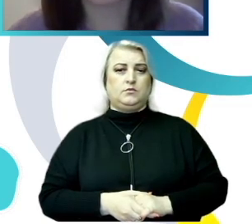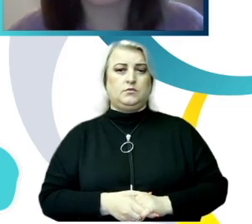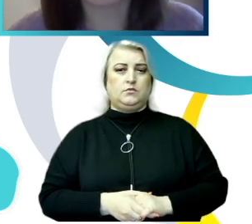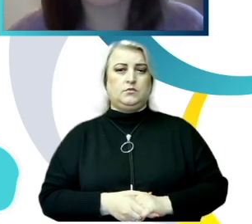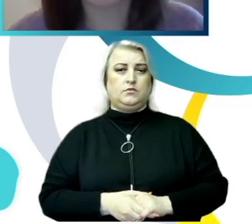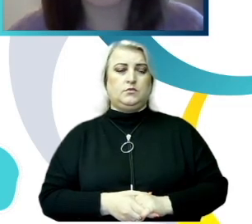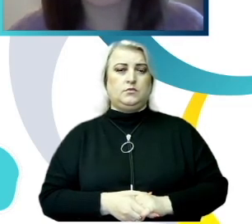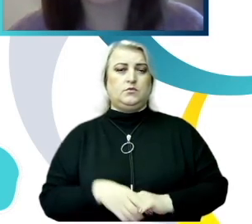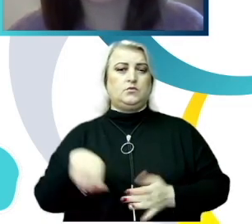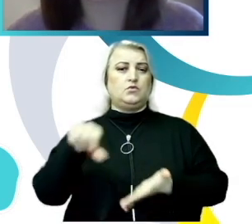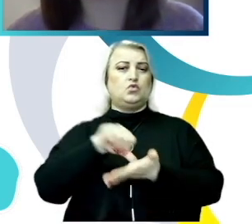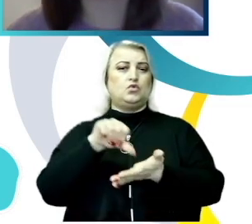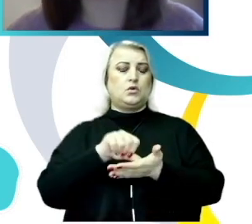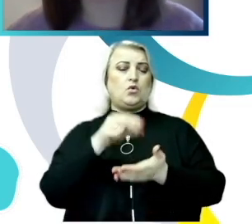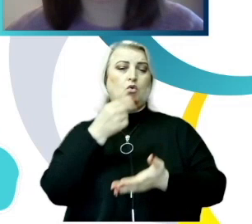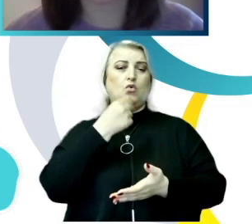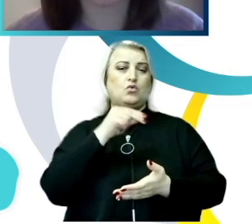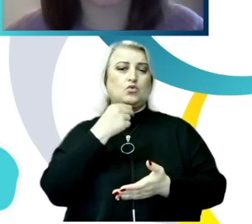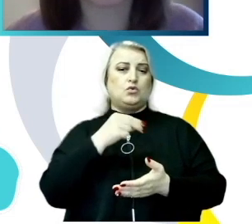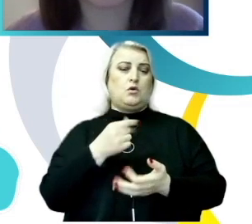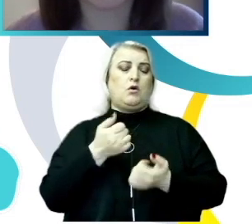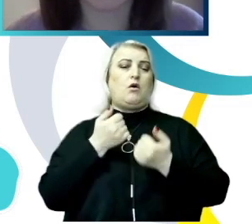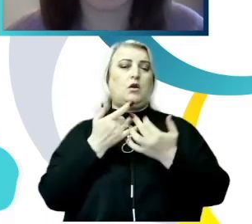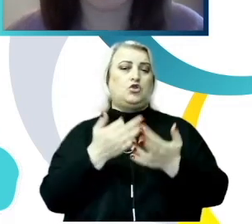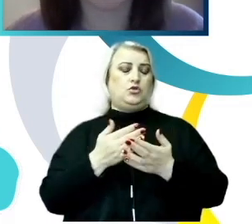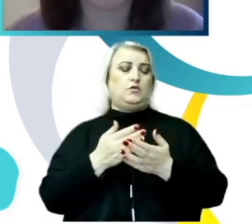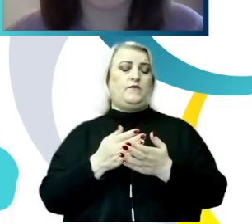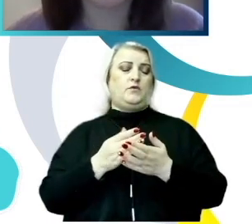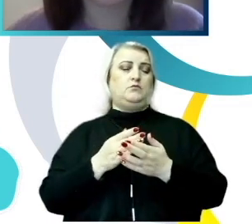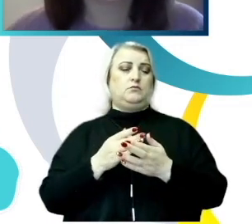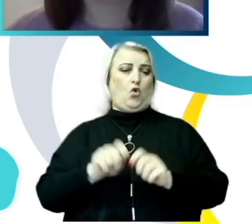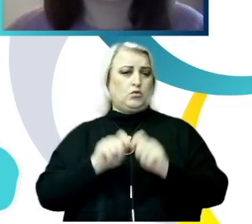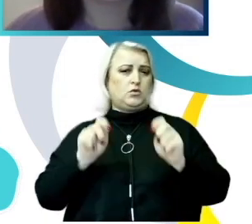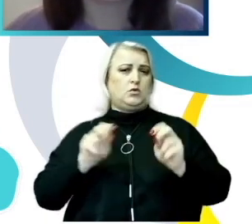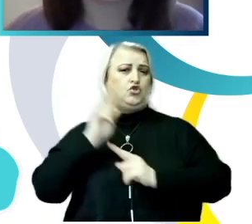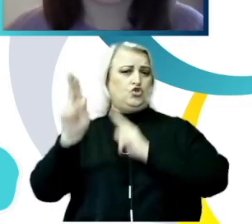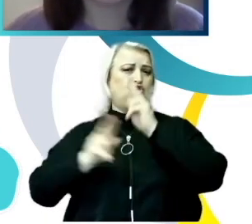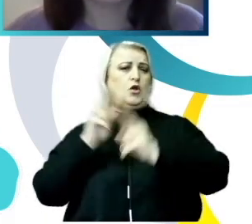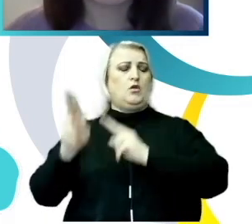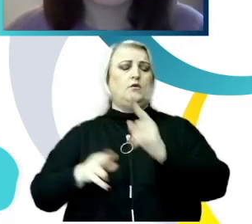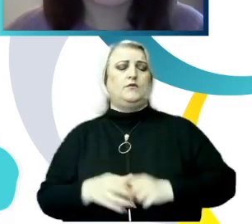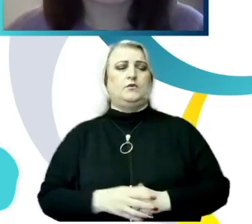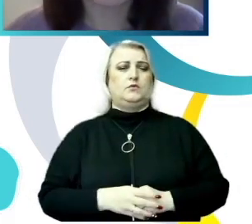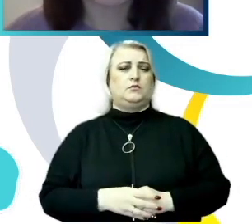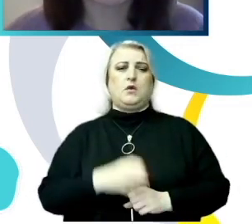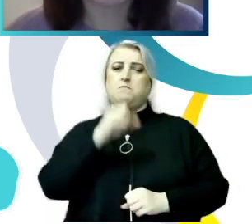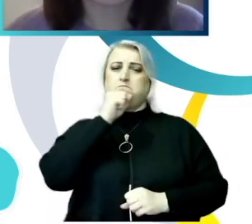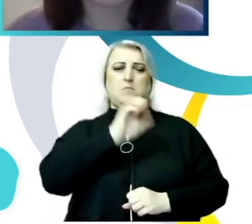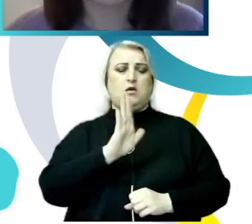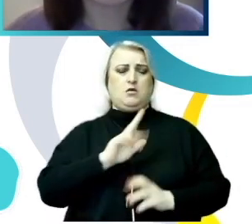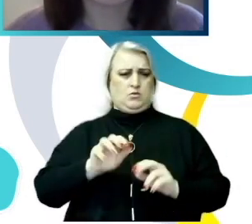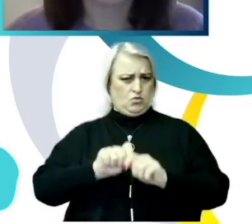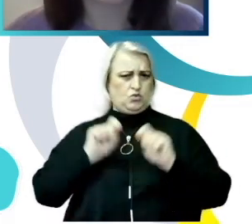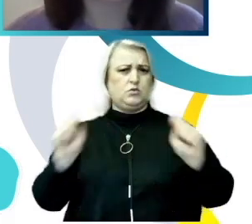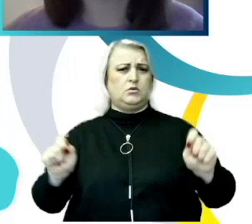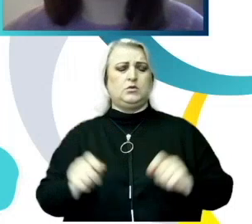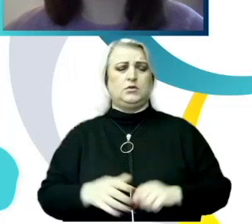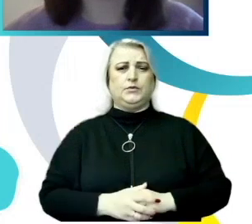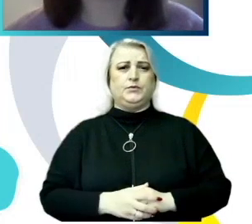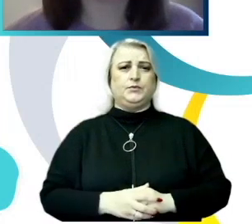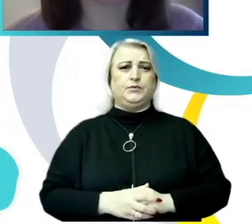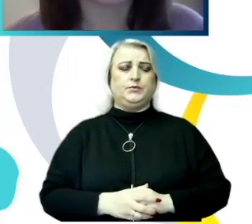contribuie la spurirea numărului de raportare cașilor de hărțuire. Cu referire, dacă este să pornim de la